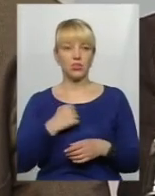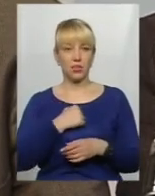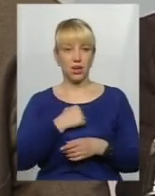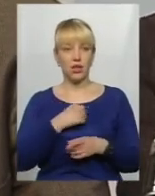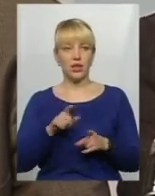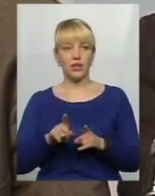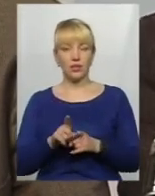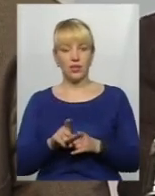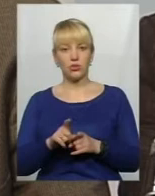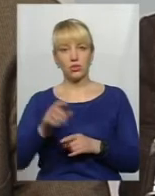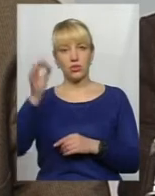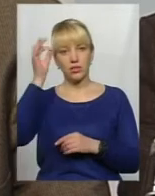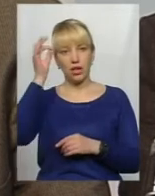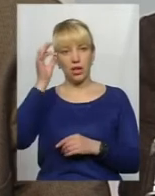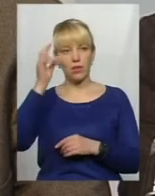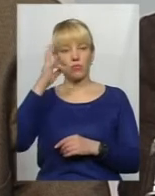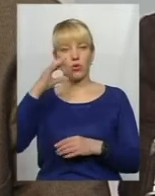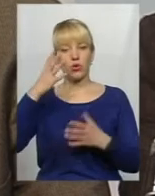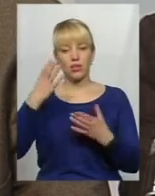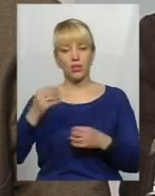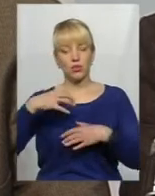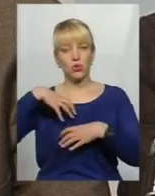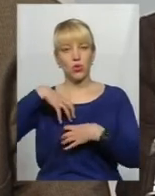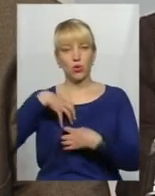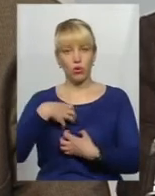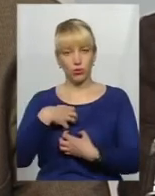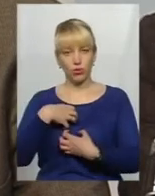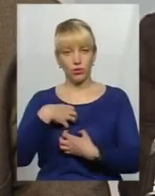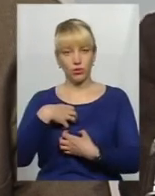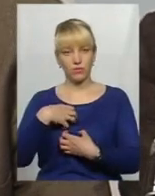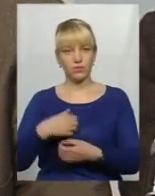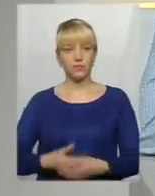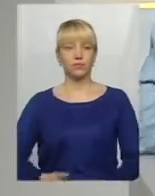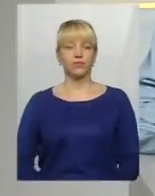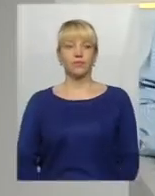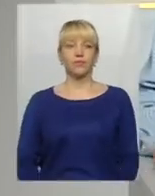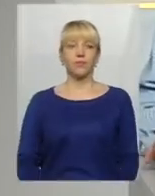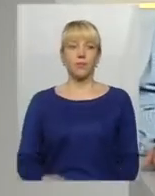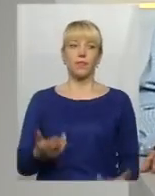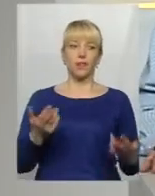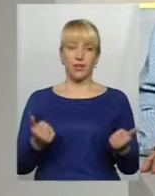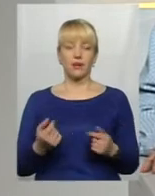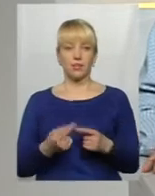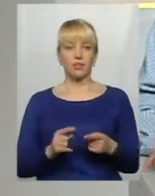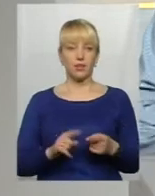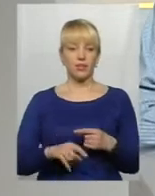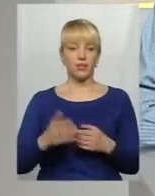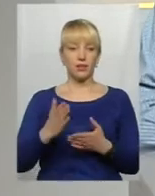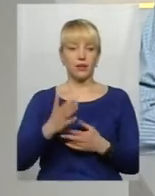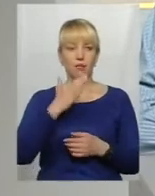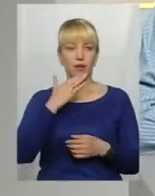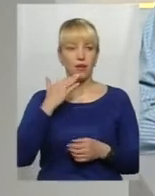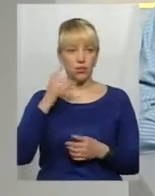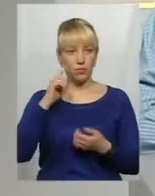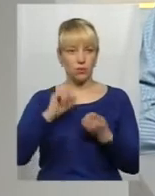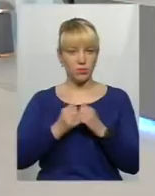також мусимо згадати і про дні скорботи, і про дні жертвів. На жаль, їх достатньо кільфіст. Пам'ятні